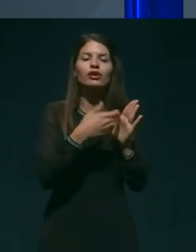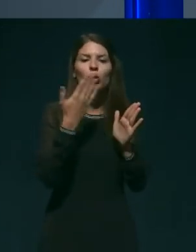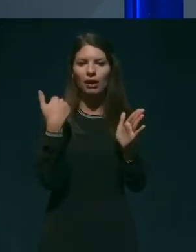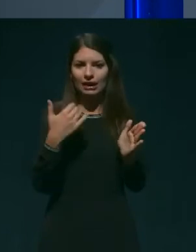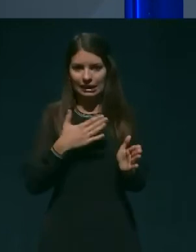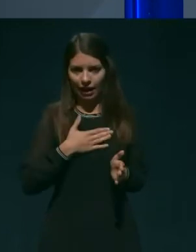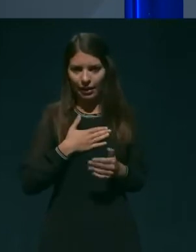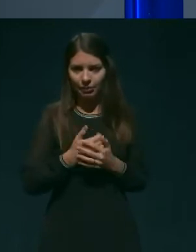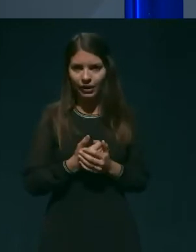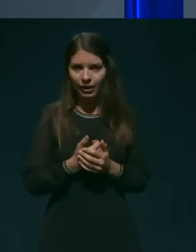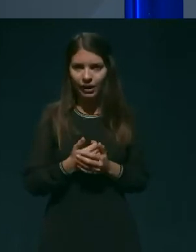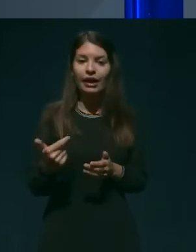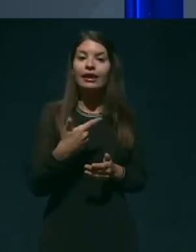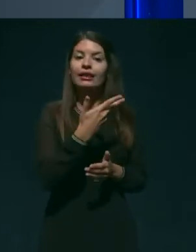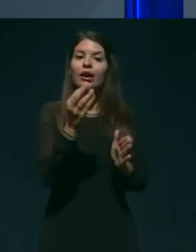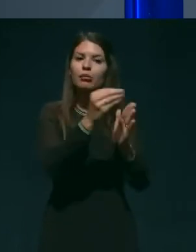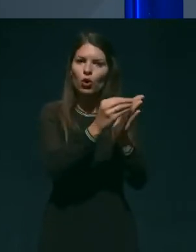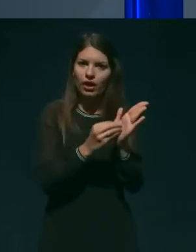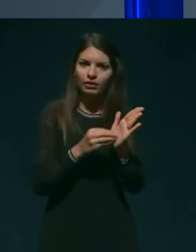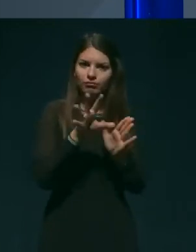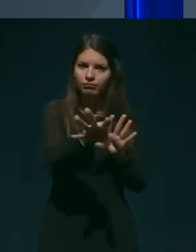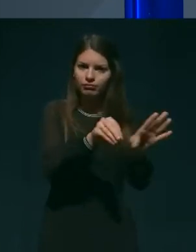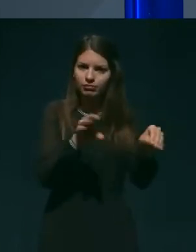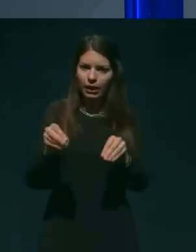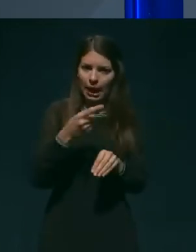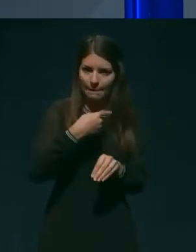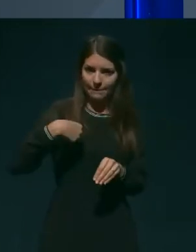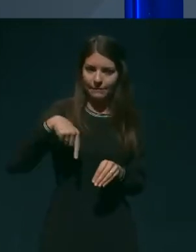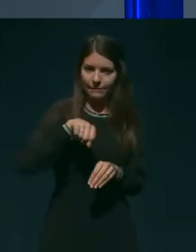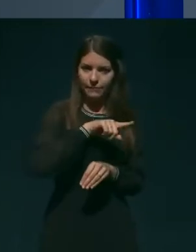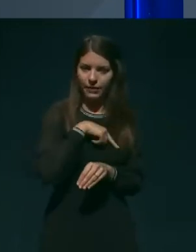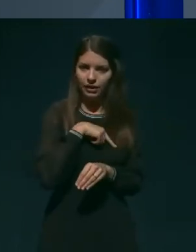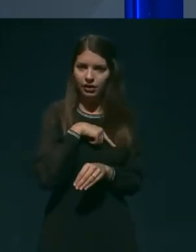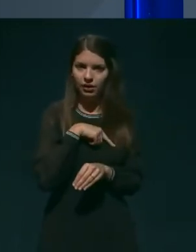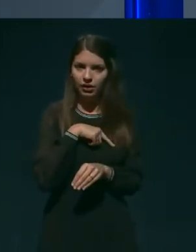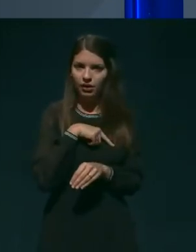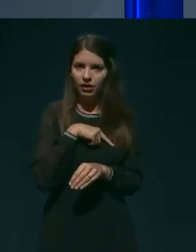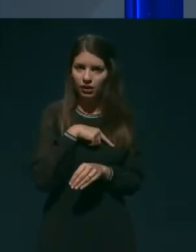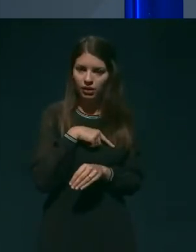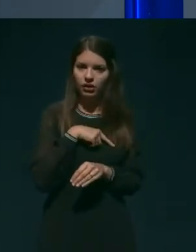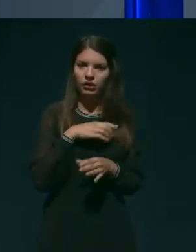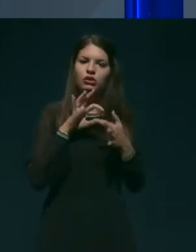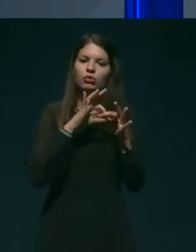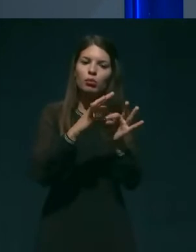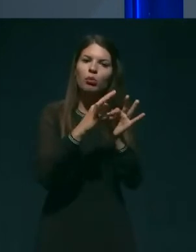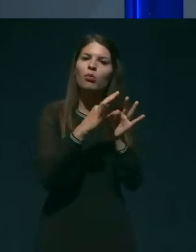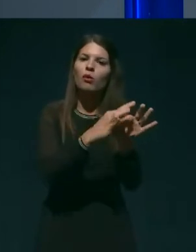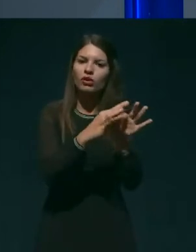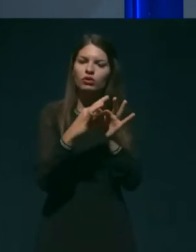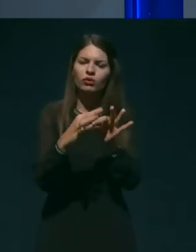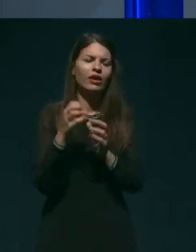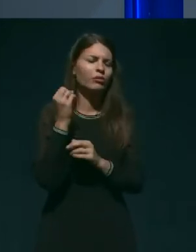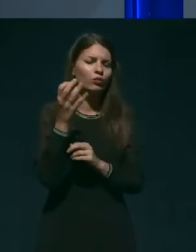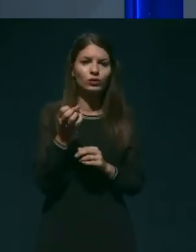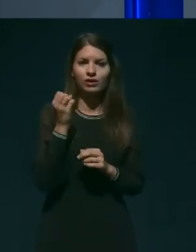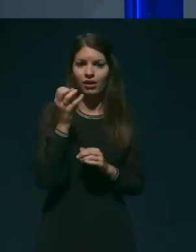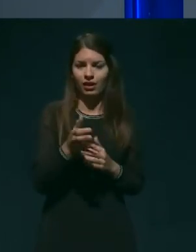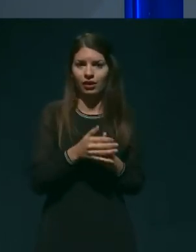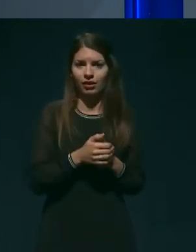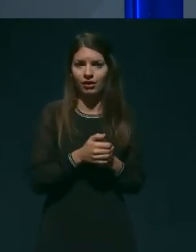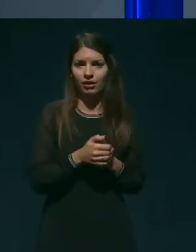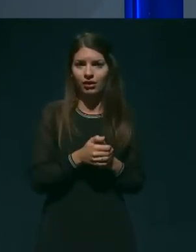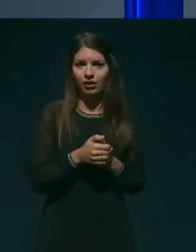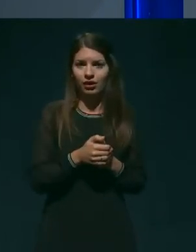podatke smo zbirali mi preko tekočih povezav vsakodnevnih, se pravi